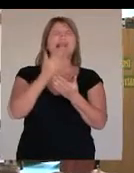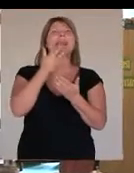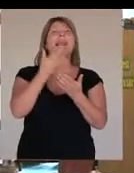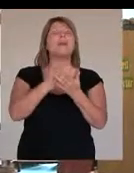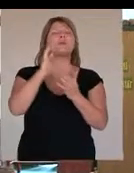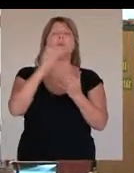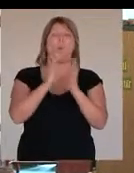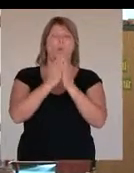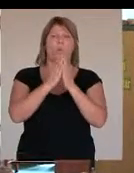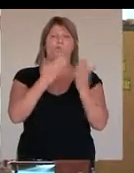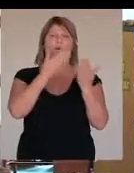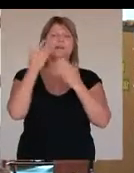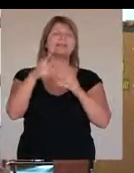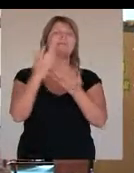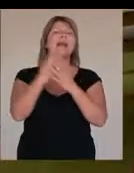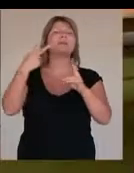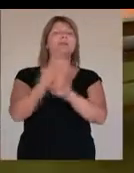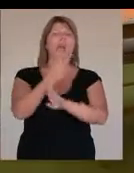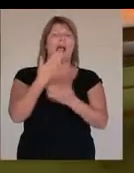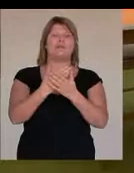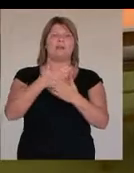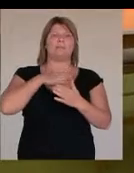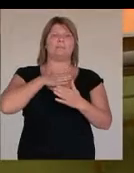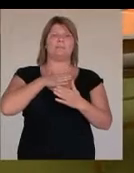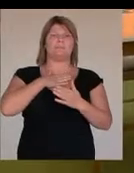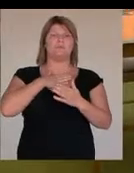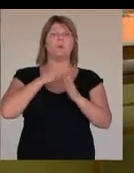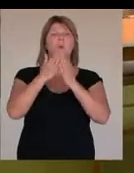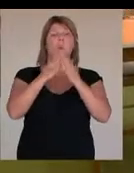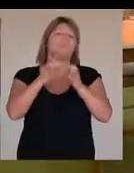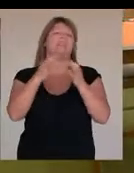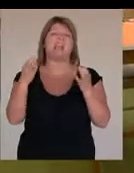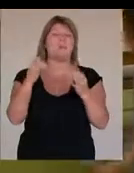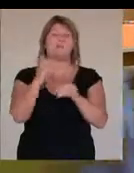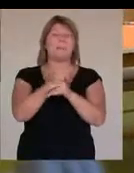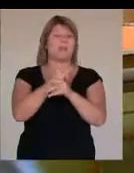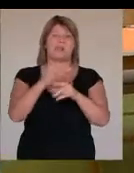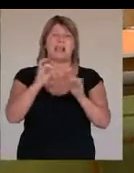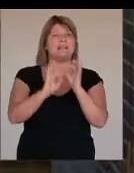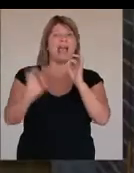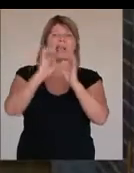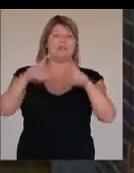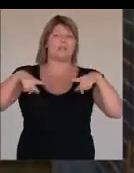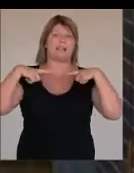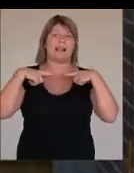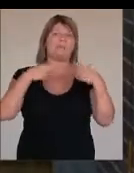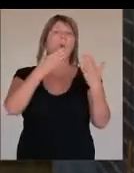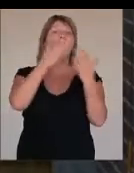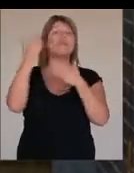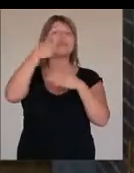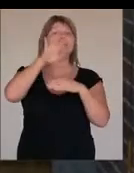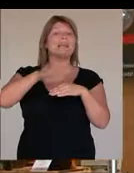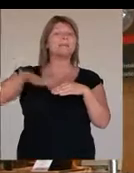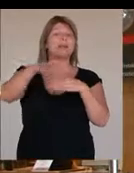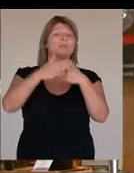legyen a jó könyvnek az olvasása. Ez egy szokássá váljon a számára, hogy könyv nélkül nem igazán teljes az élet. Az olvasás